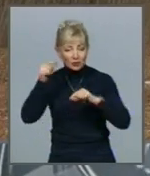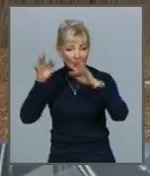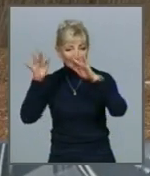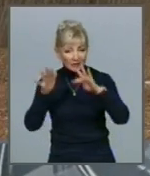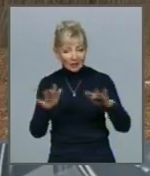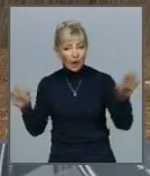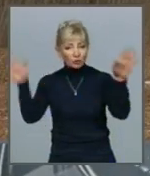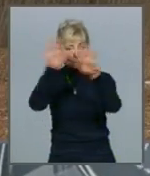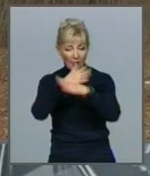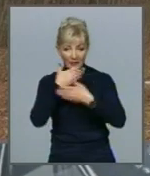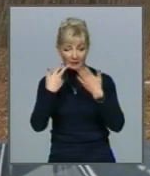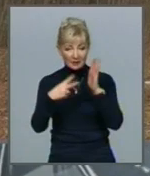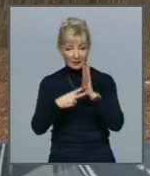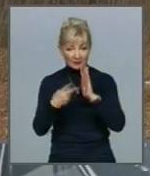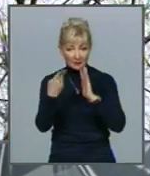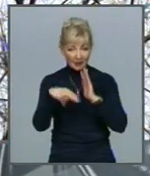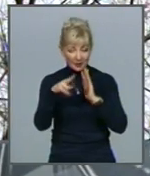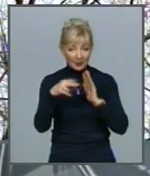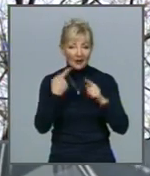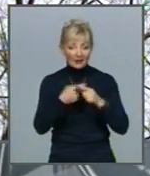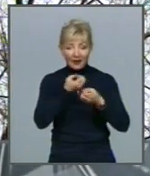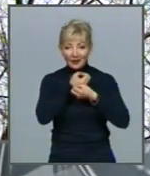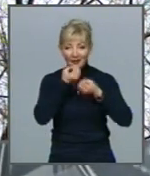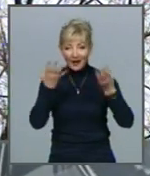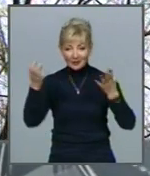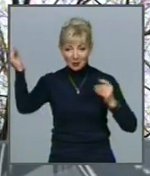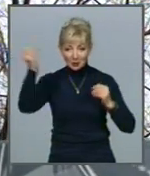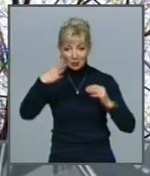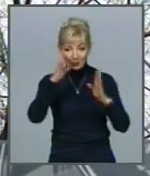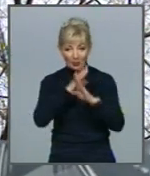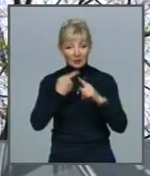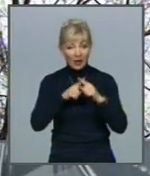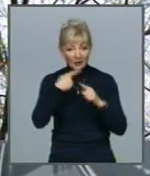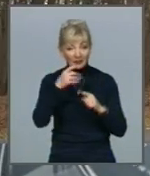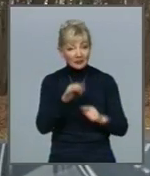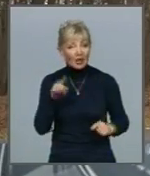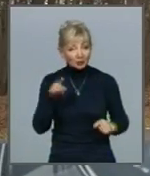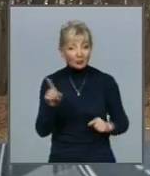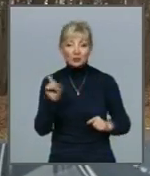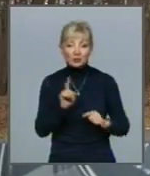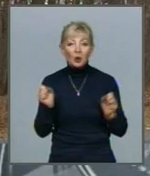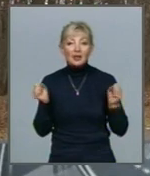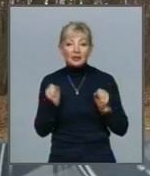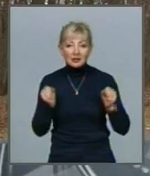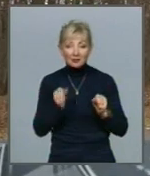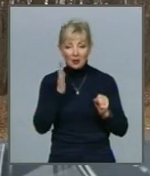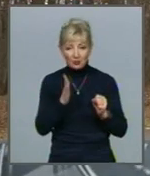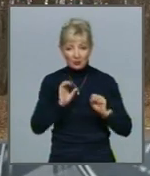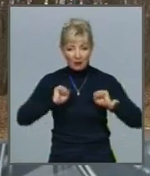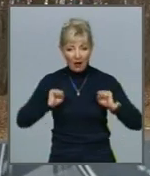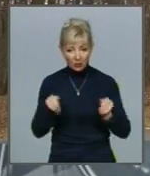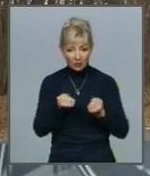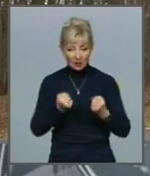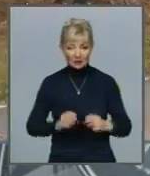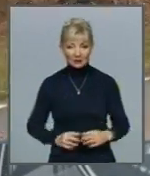Навпаки, 7 грудня відзначили з ясною погодою А це вказувало на те, що зима буде студеною Анжела